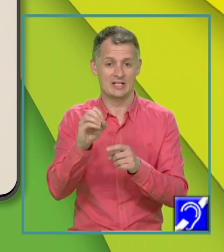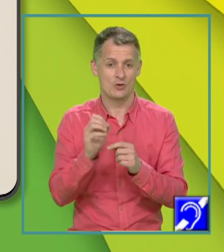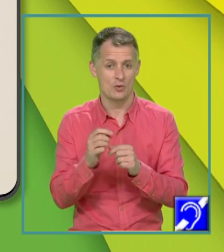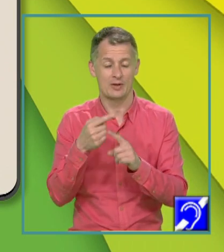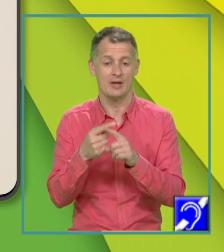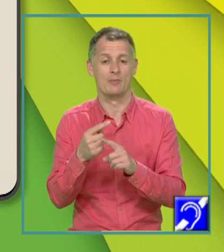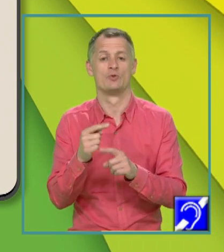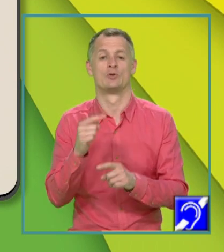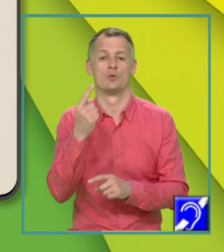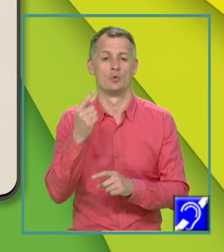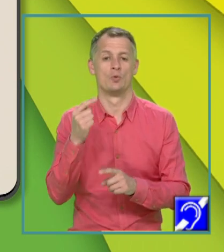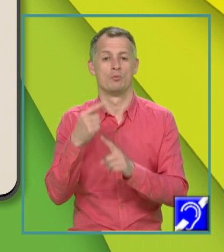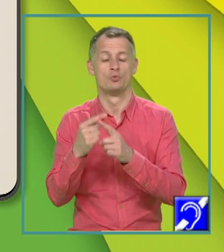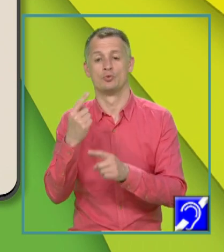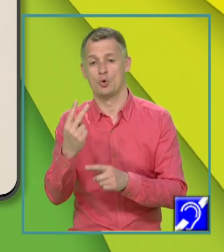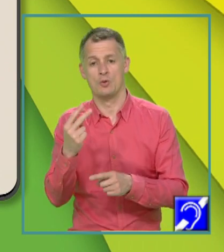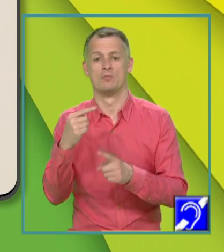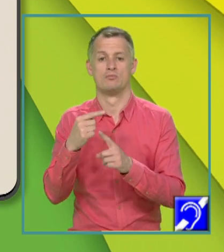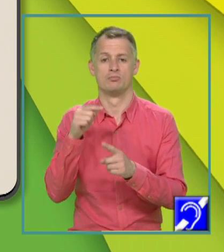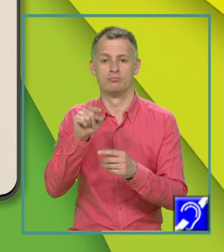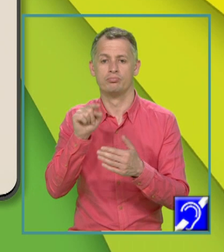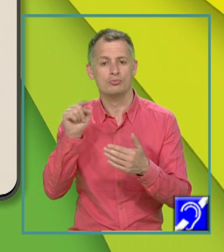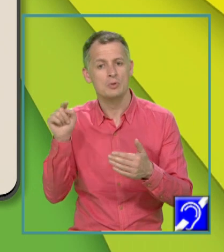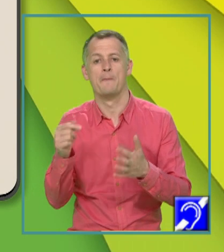2, mulții cu e de puncte puncte 2021.